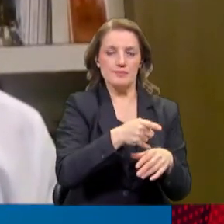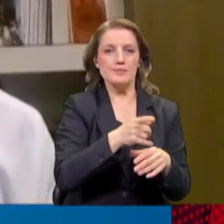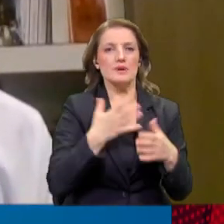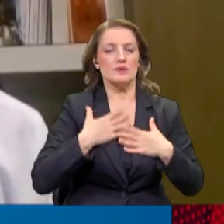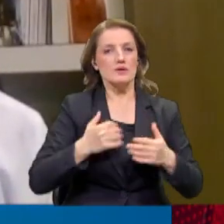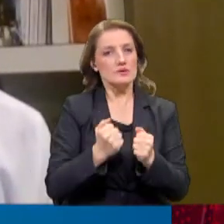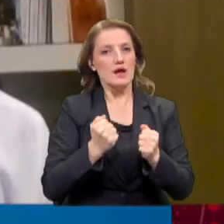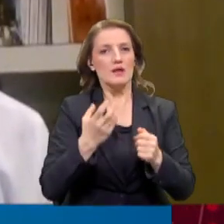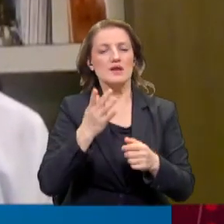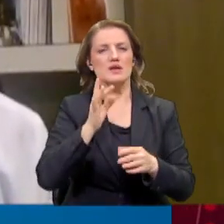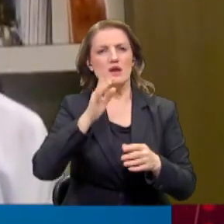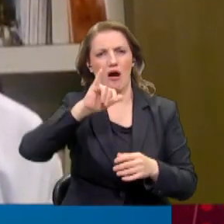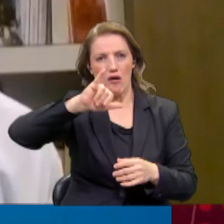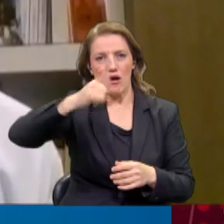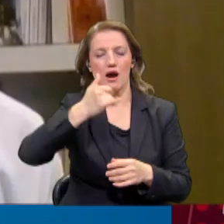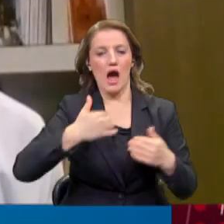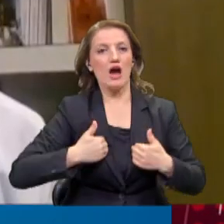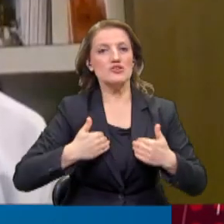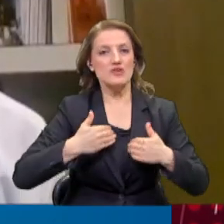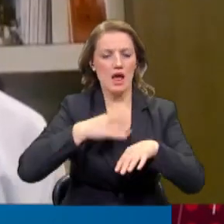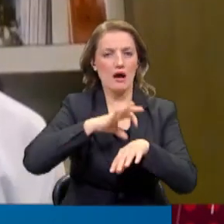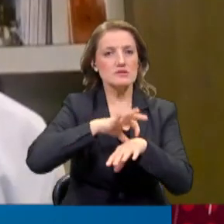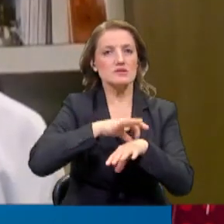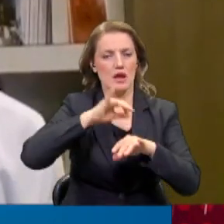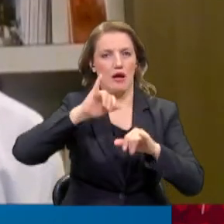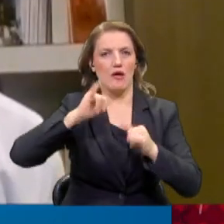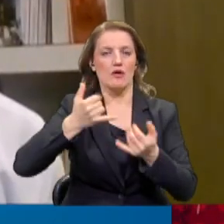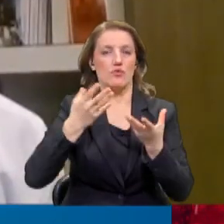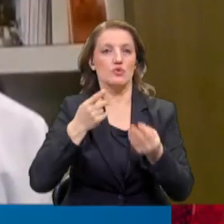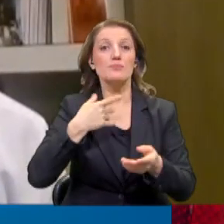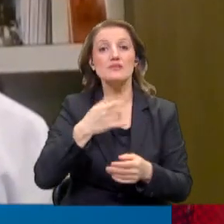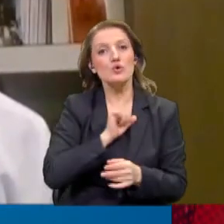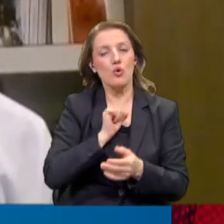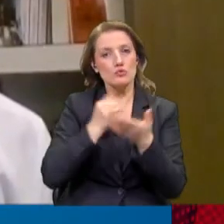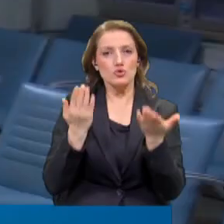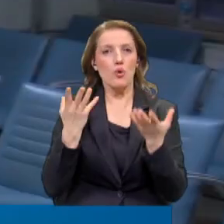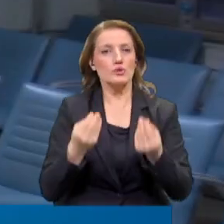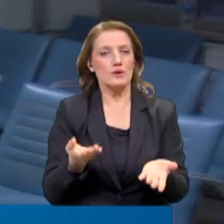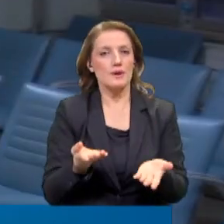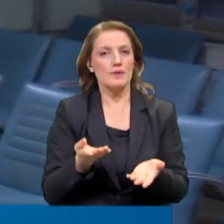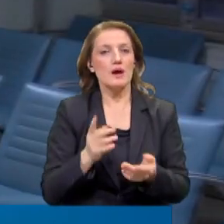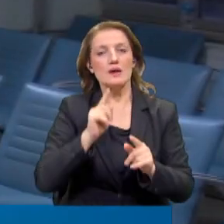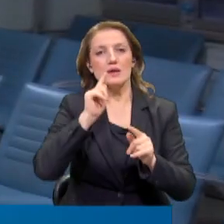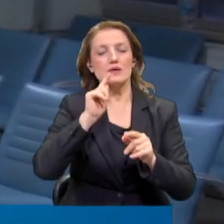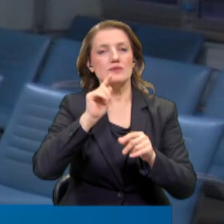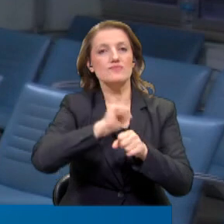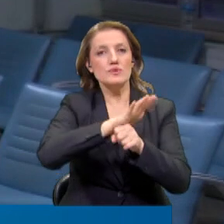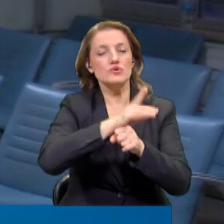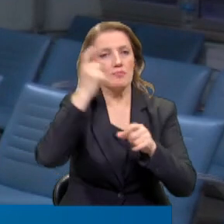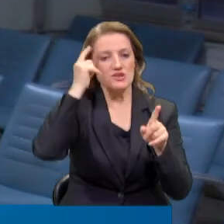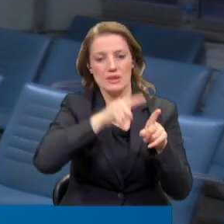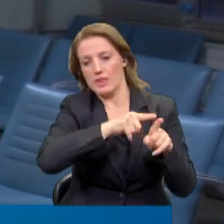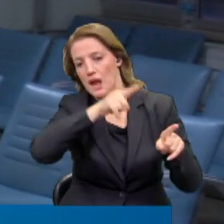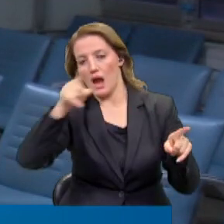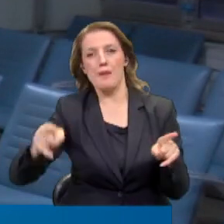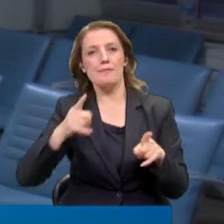şiddetli akciğer bulgularıyla hastalık seyretmeye devam ediyor. Bizim korkumuz da oydu zaten. Salgının başından beri hiç görmediğimiz